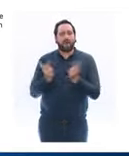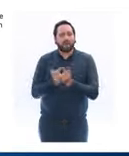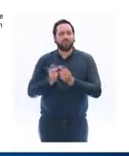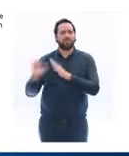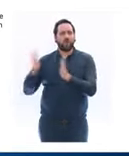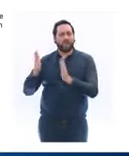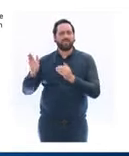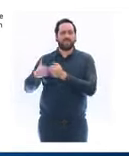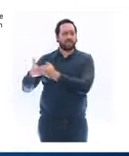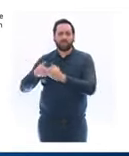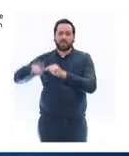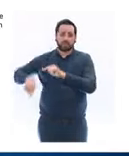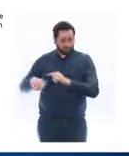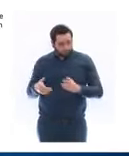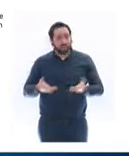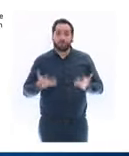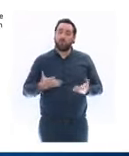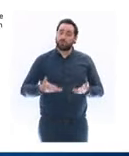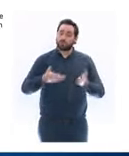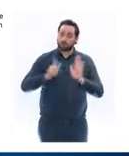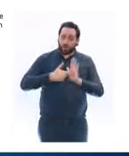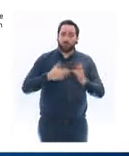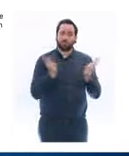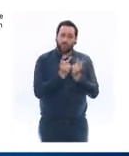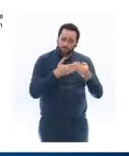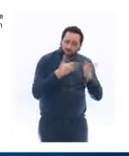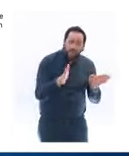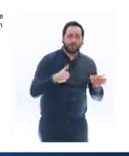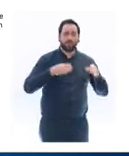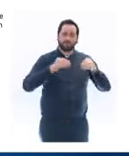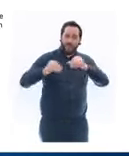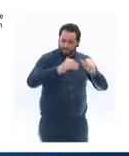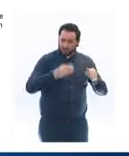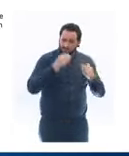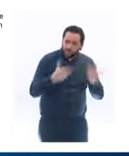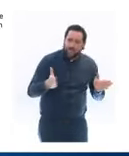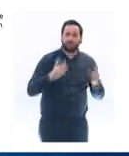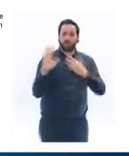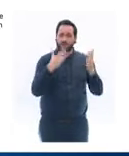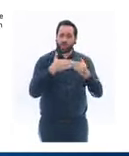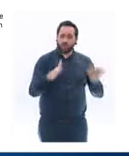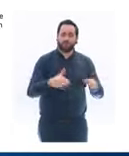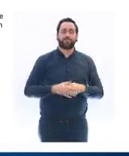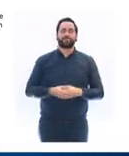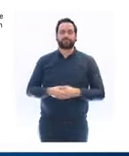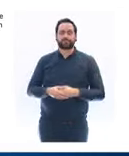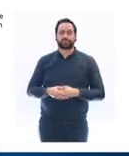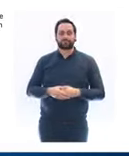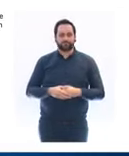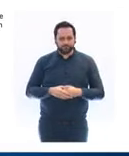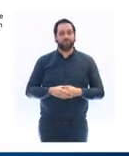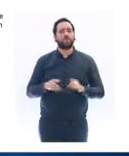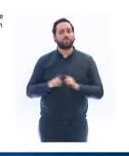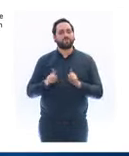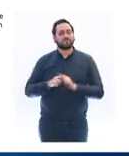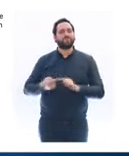Comme je l'indiquais tout à l'heure, des autorisations supplémentaires sont prévues par rapport au confinement